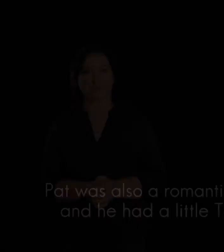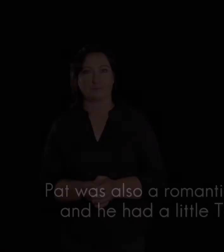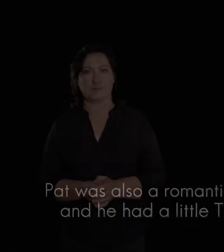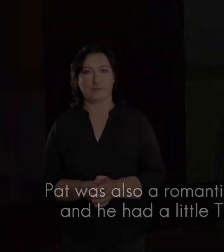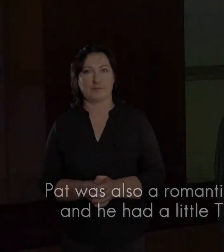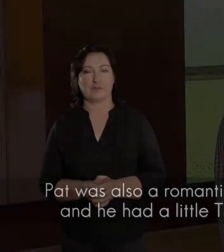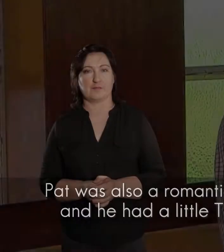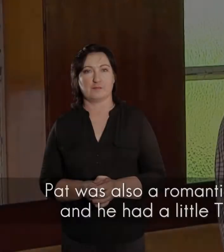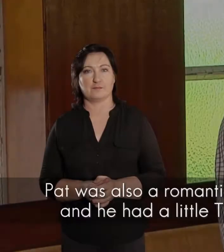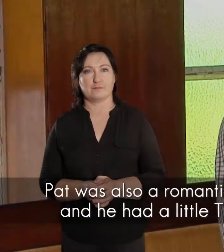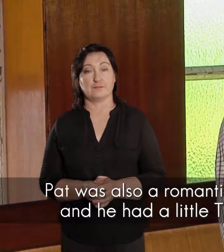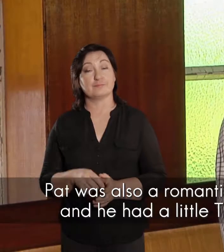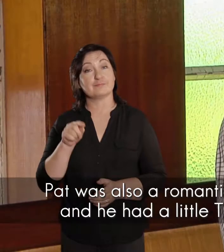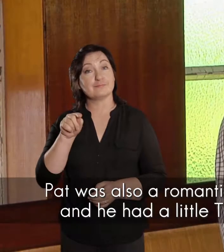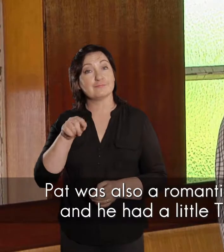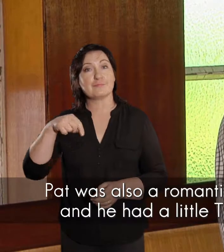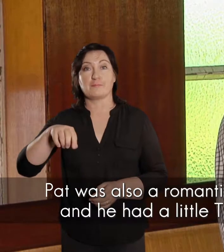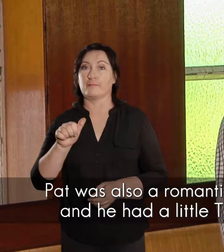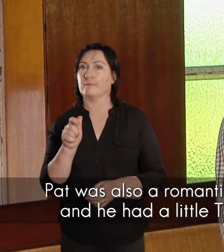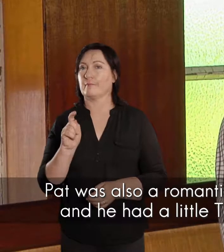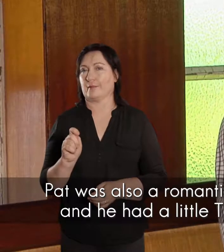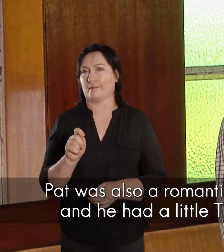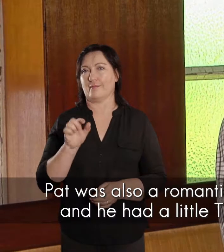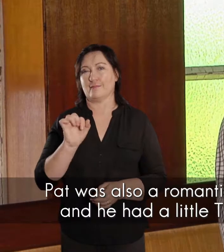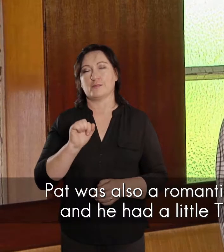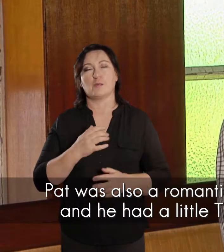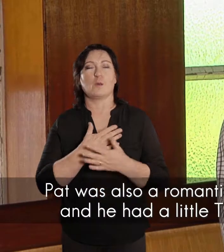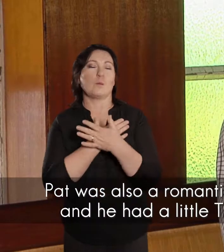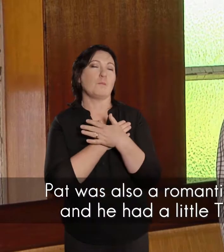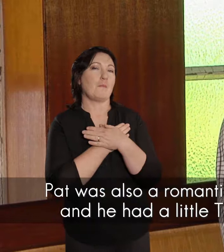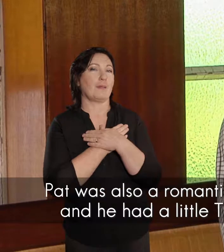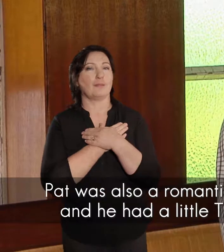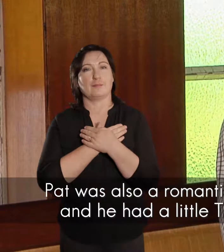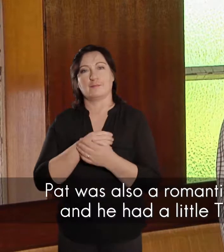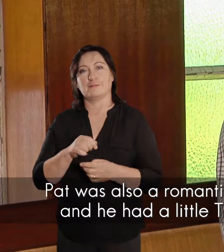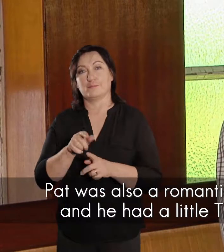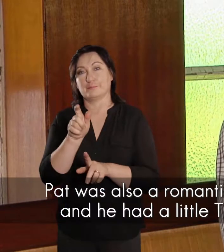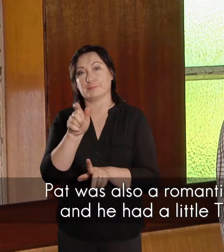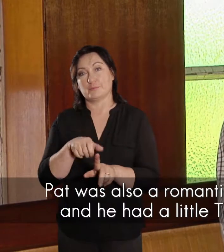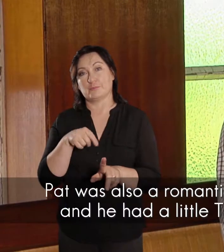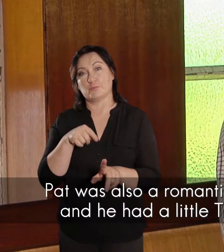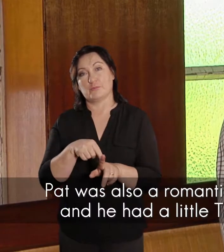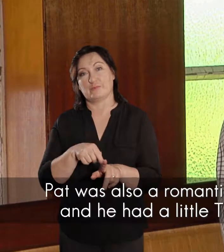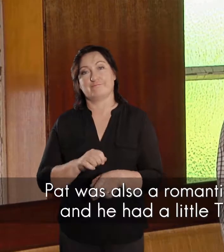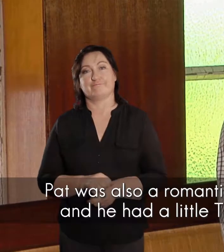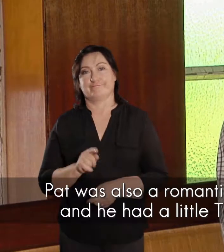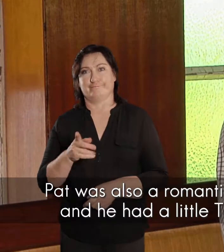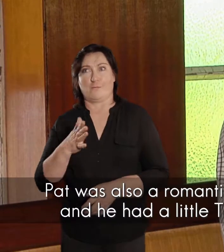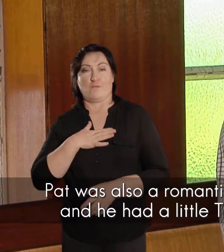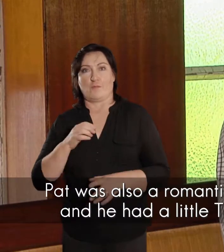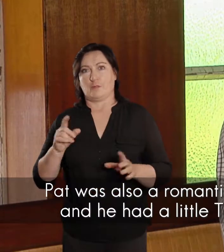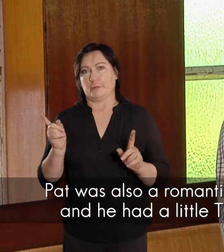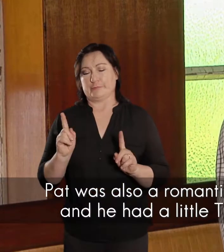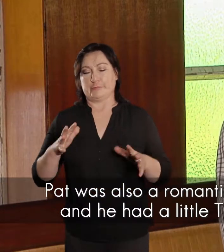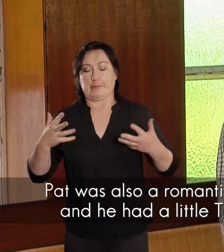Hierdie pet was ook een baie romantische ou. Die kleredrag, die kleerschemas, en dan het hy so